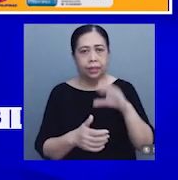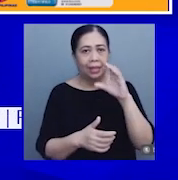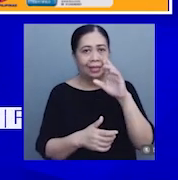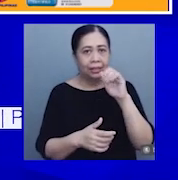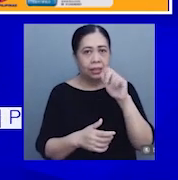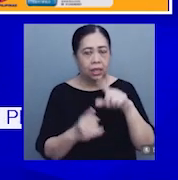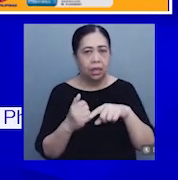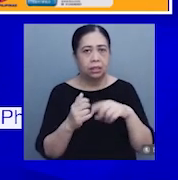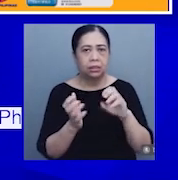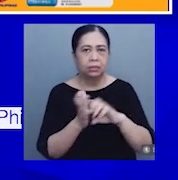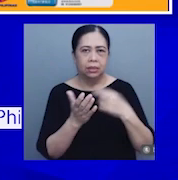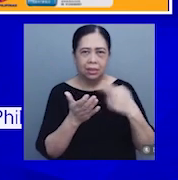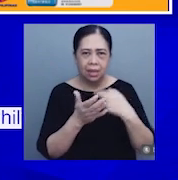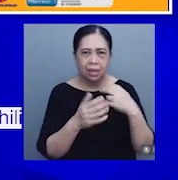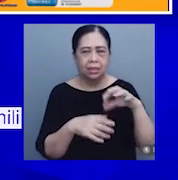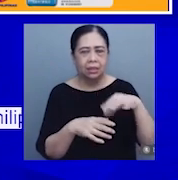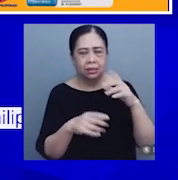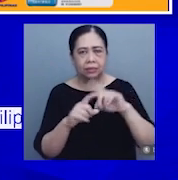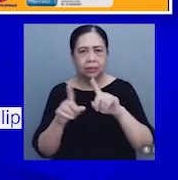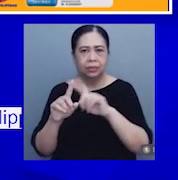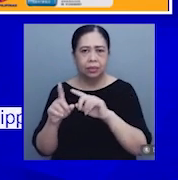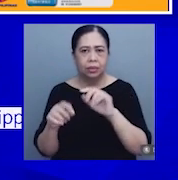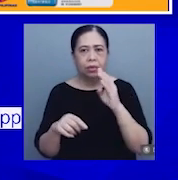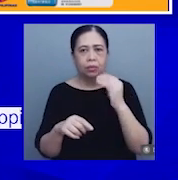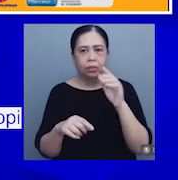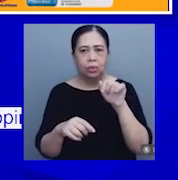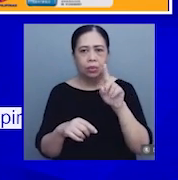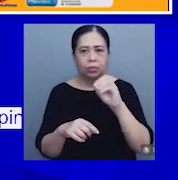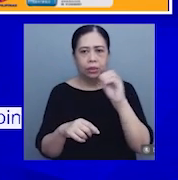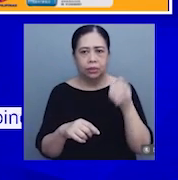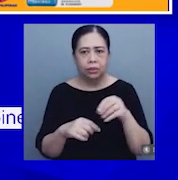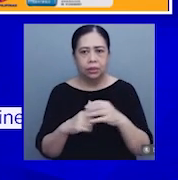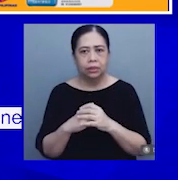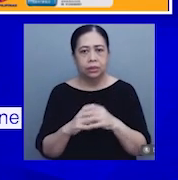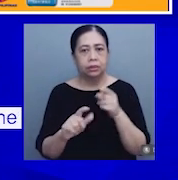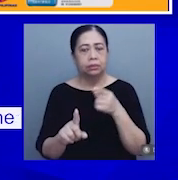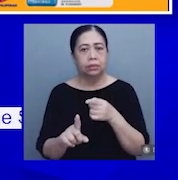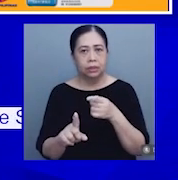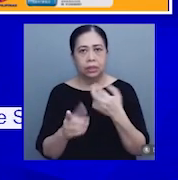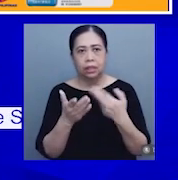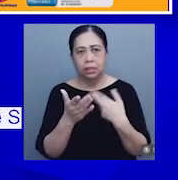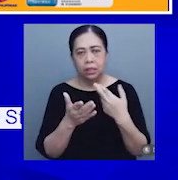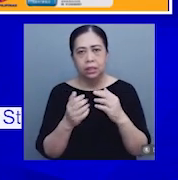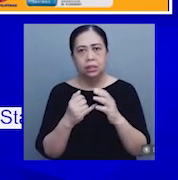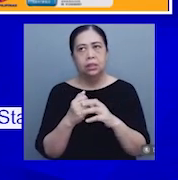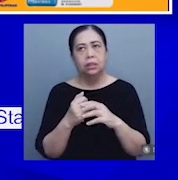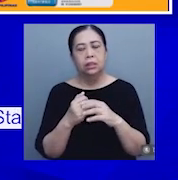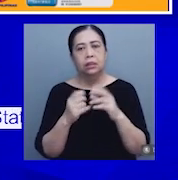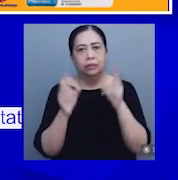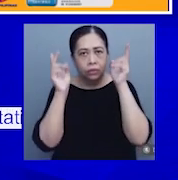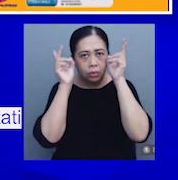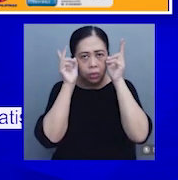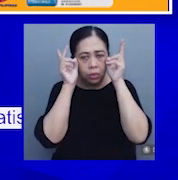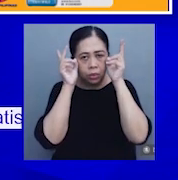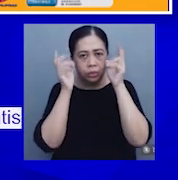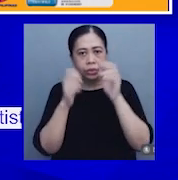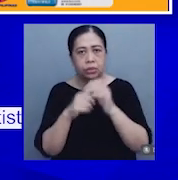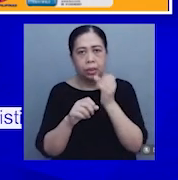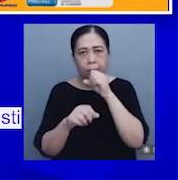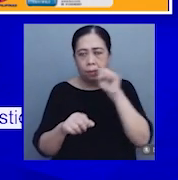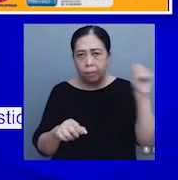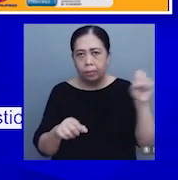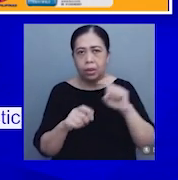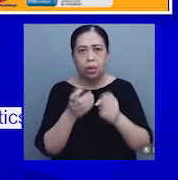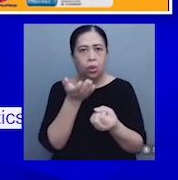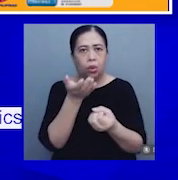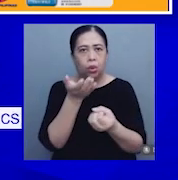cereal products na may 14.1% inflation, particular dito ang bigas, vegetables, tubers, cooking bananas at mapa